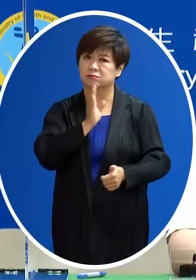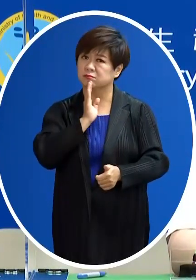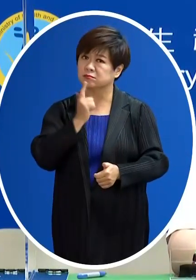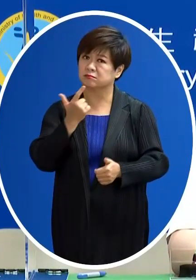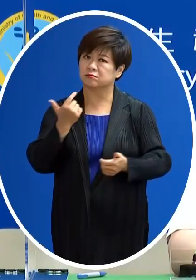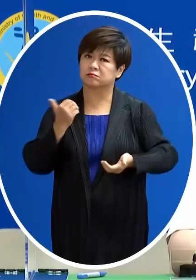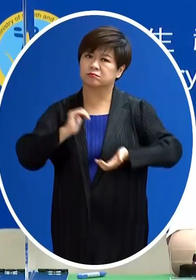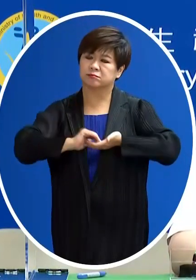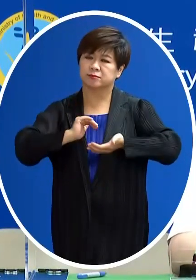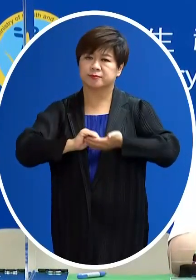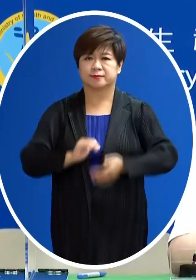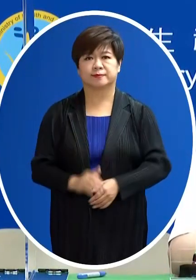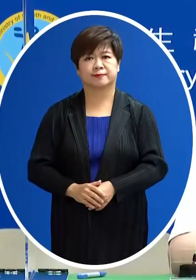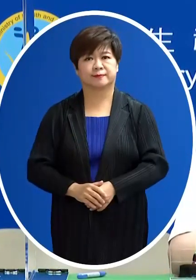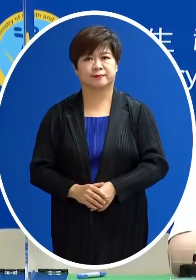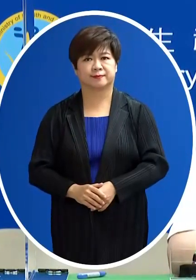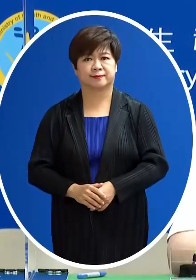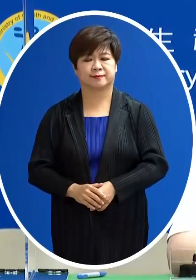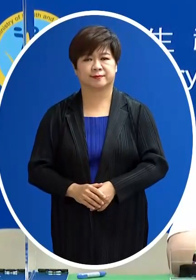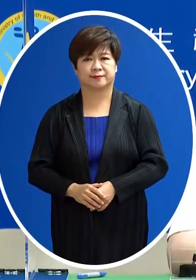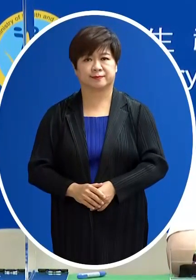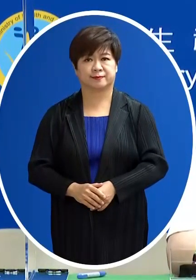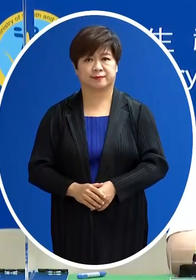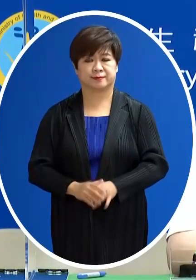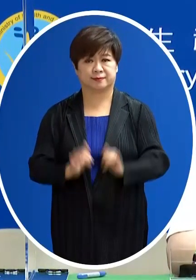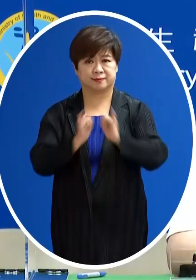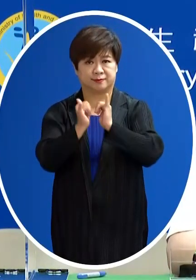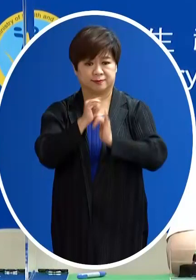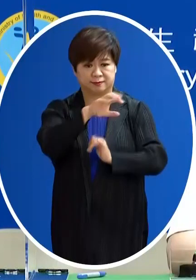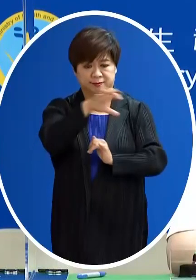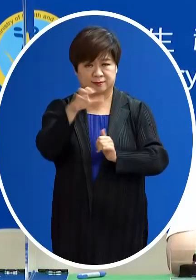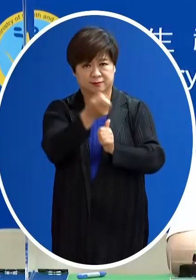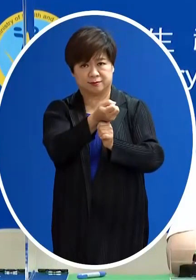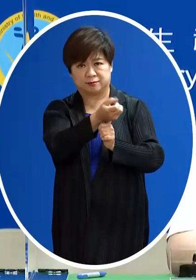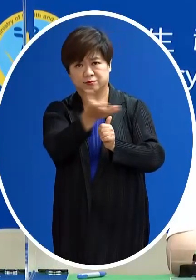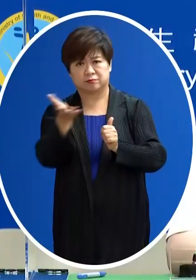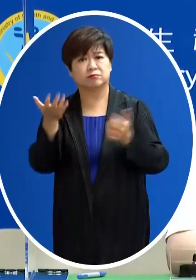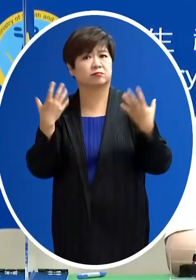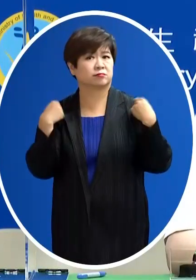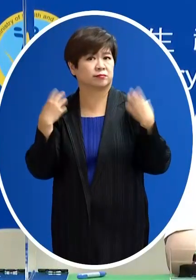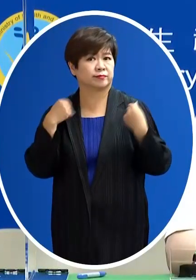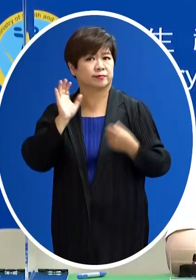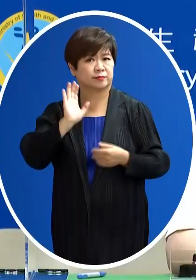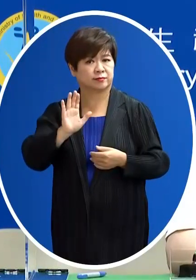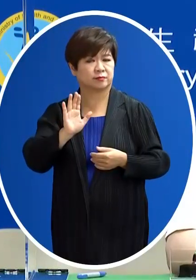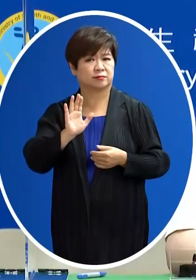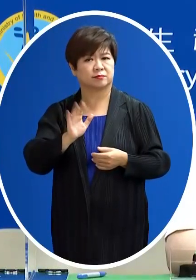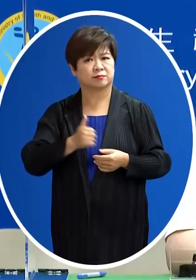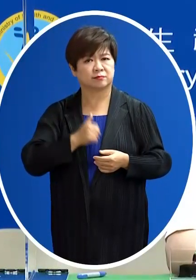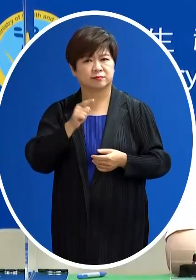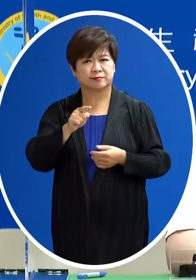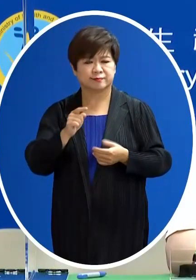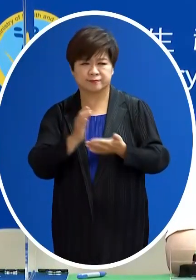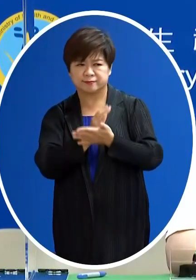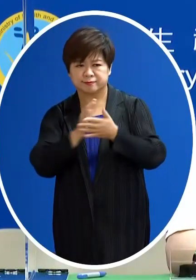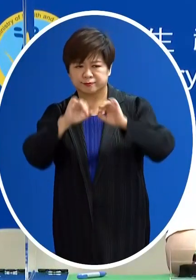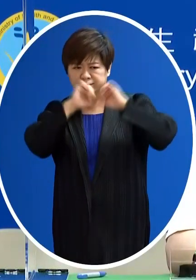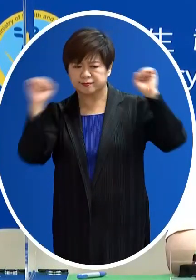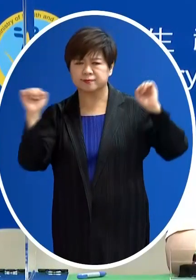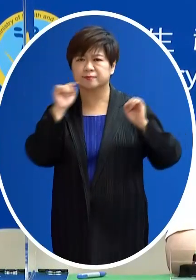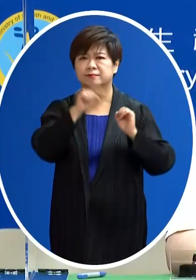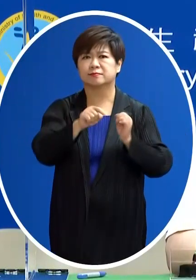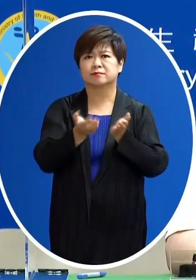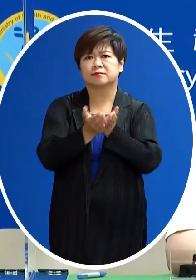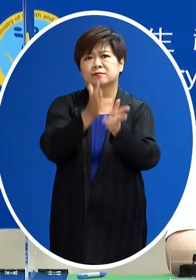到的個案那這個因為現在社區感染事實上都還在進行所以事實上不太容易可以釐清說究竟